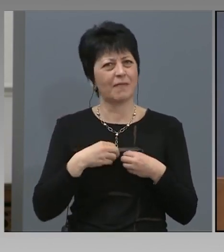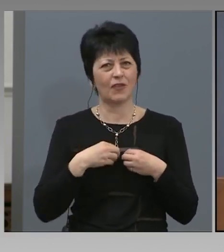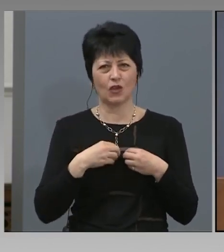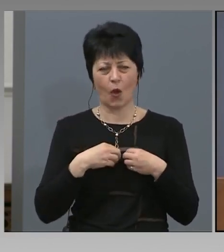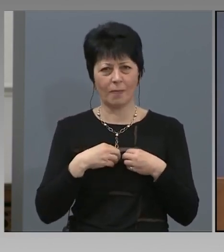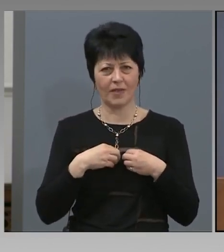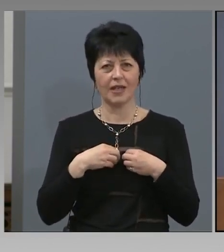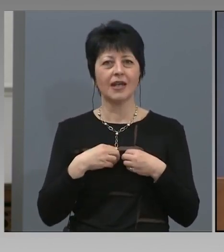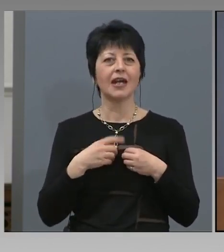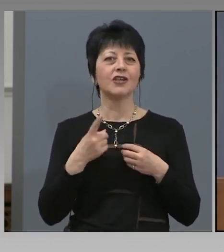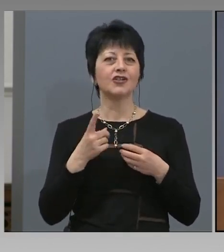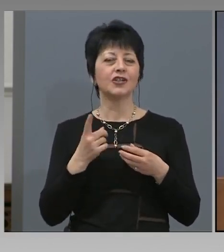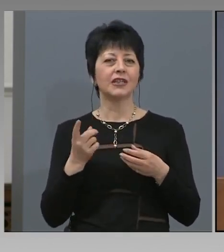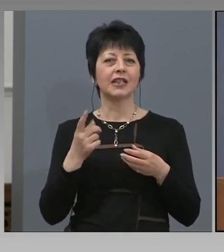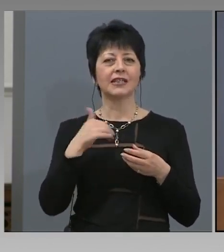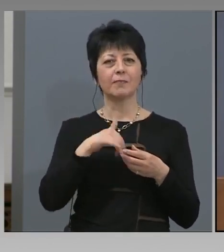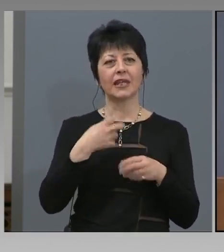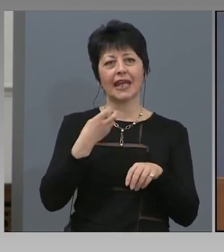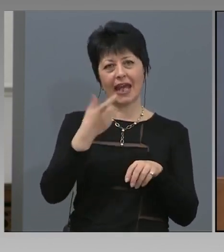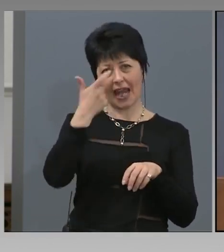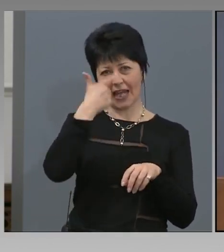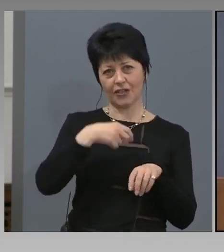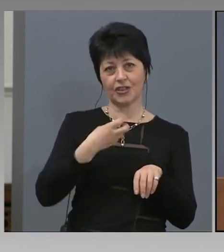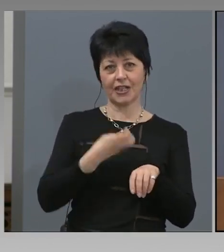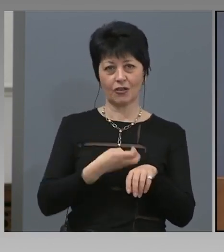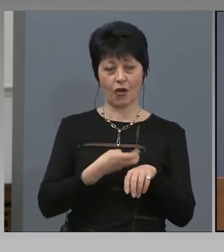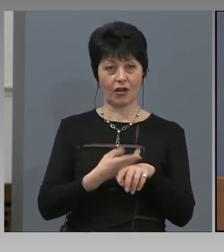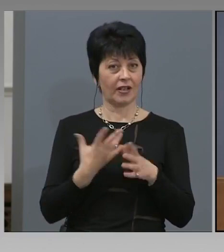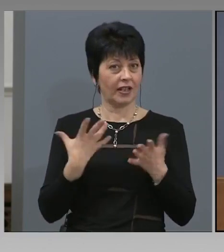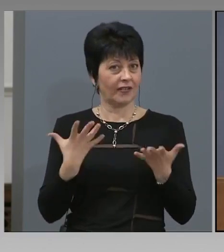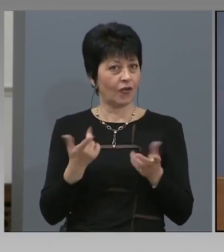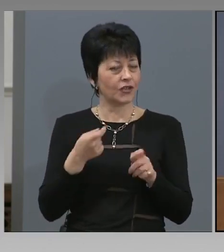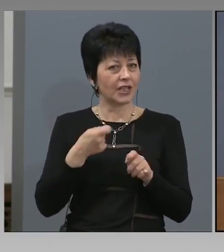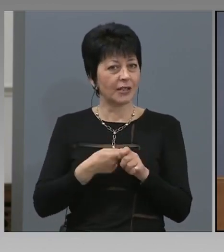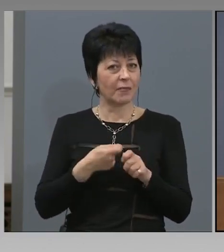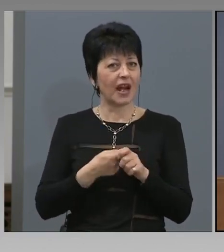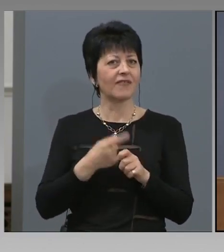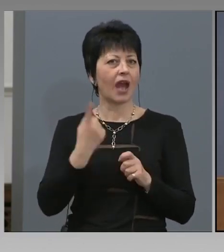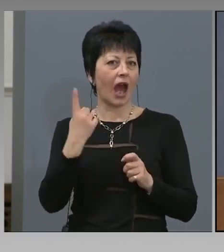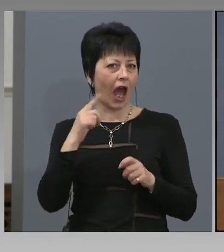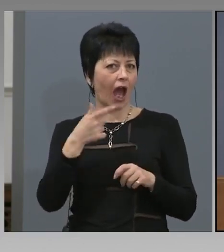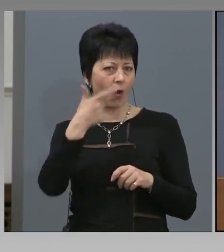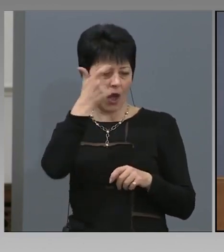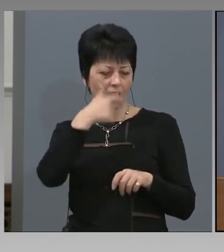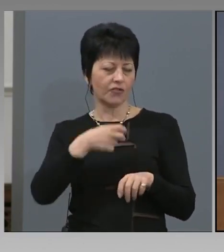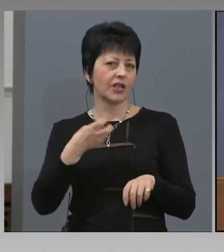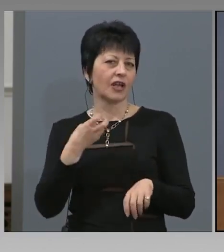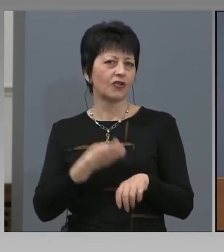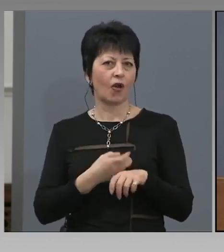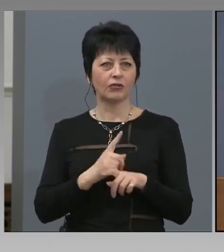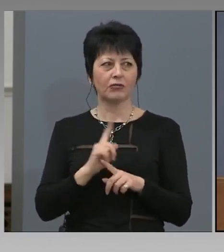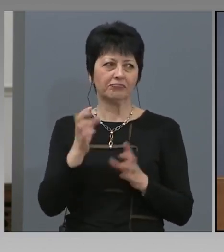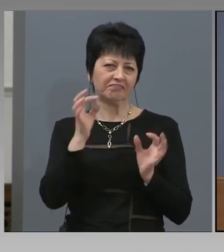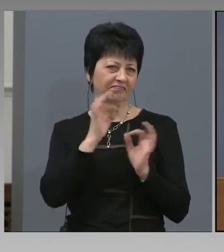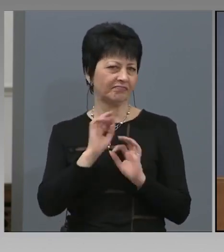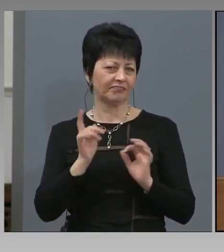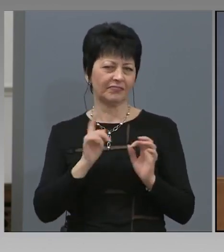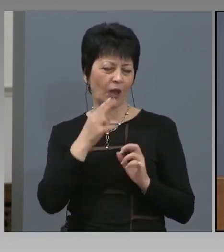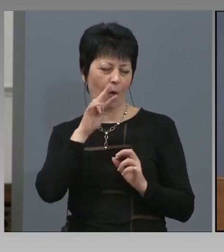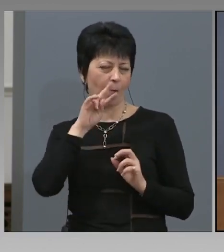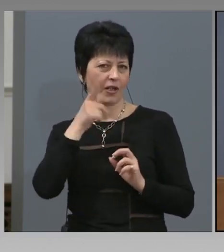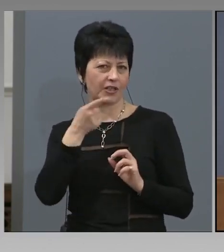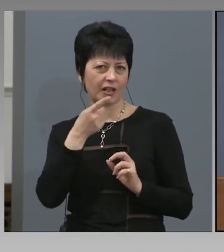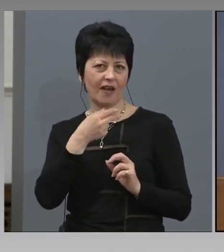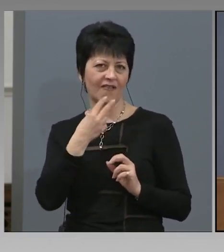получава имейл. Какво се прави обаче, ако той не реагира? Как ще се следи за това и от кого? И въпросът към хората, изготвили